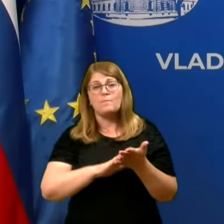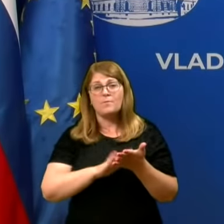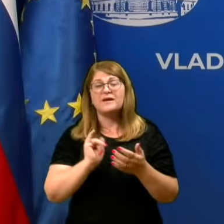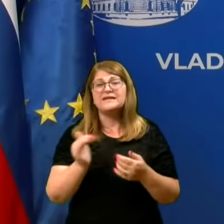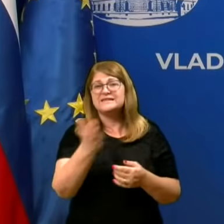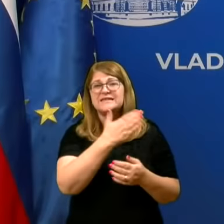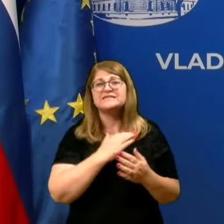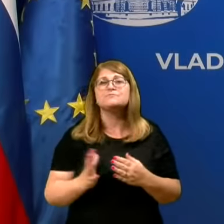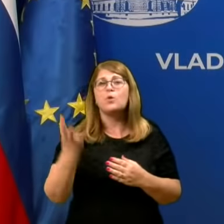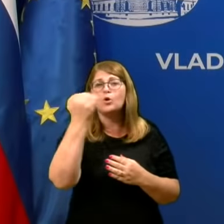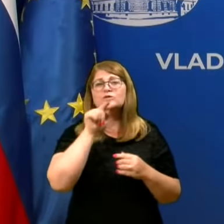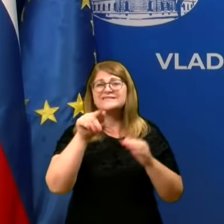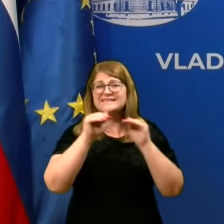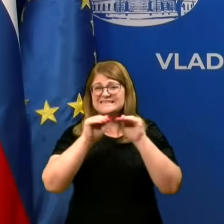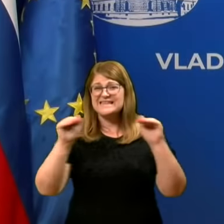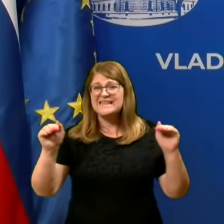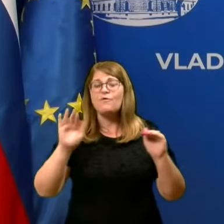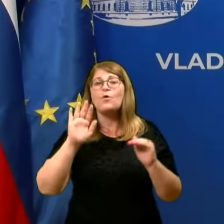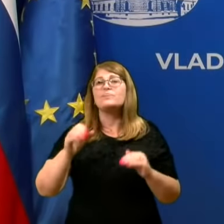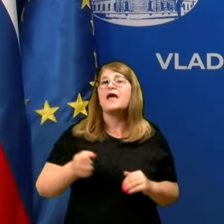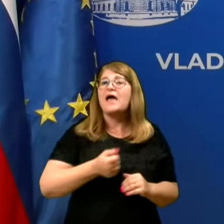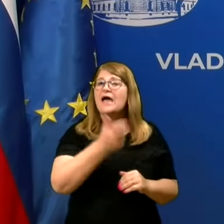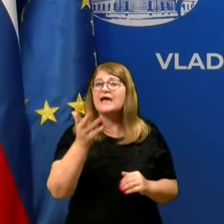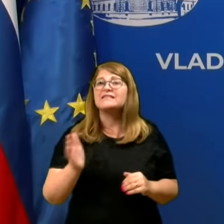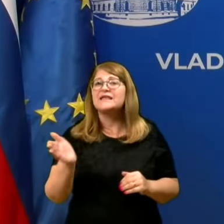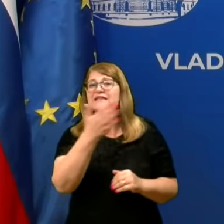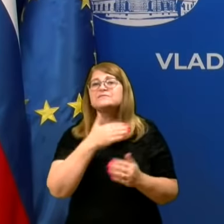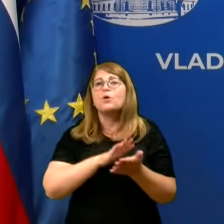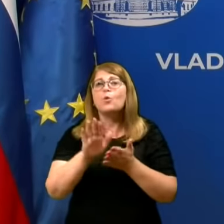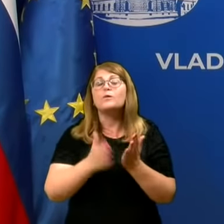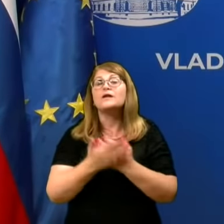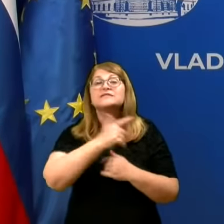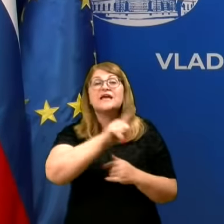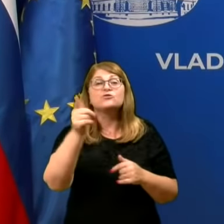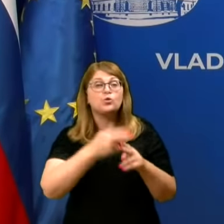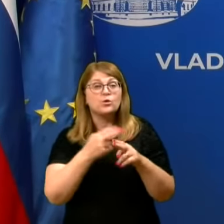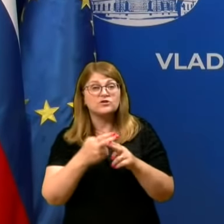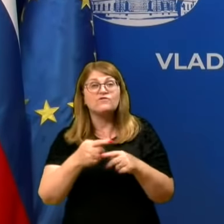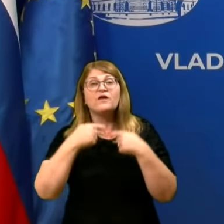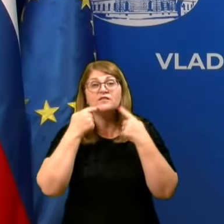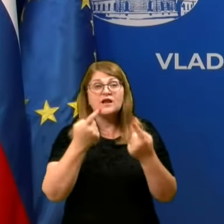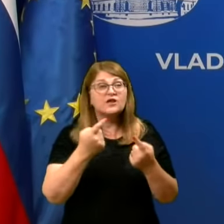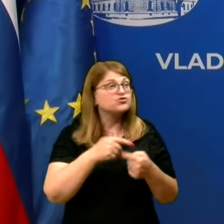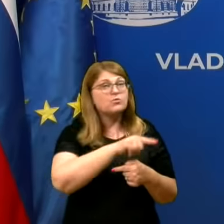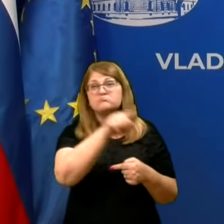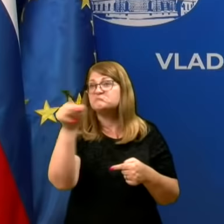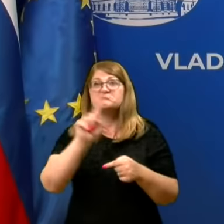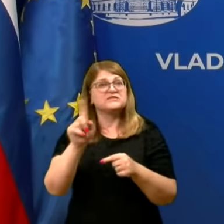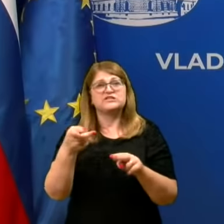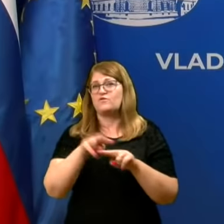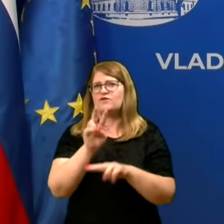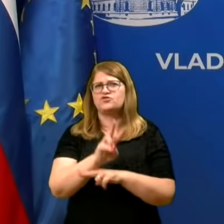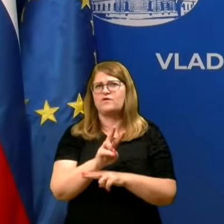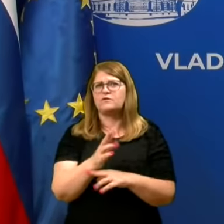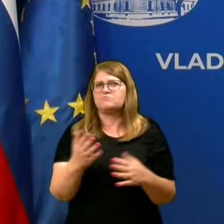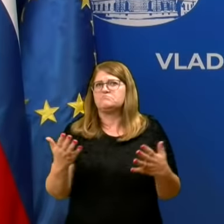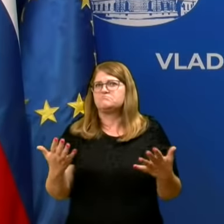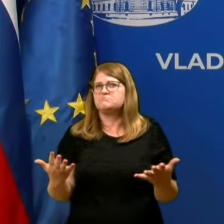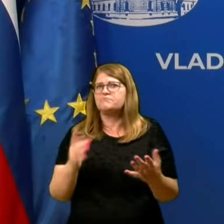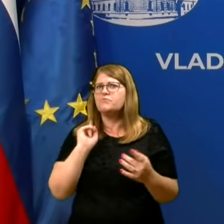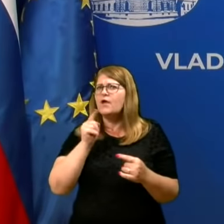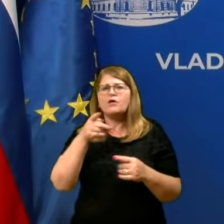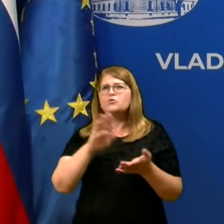dosegli tisti nivo, na katerem smo ga uporabljali za druge države, da rečemo, da niso več barne. Kaj to pomeni?